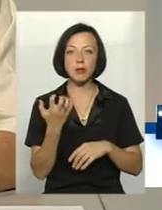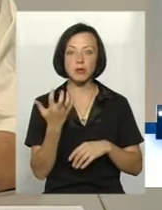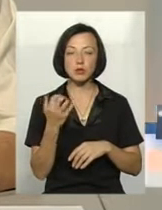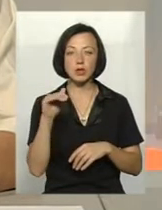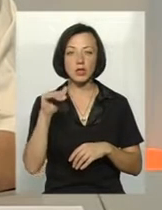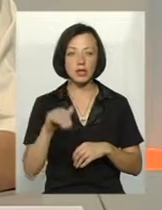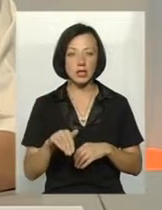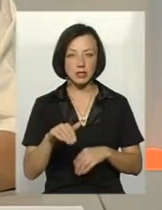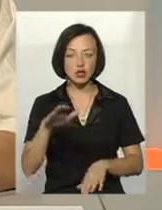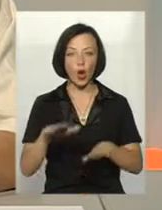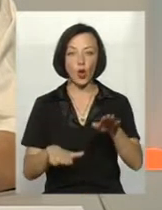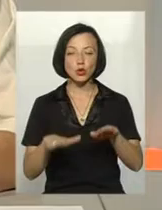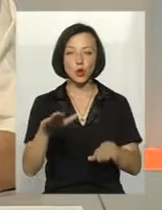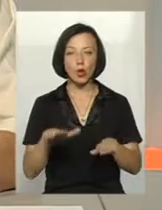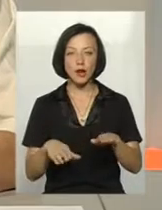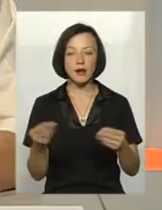тонн зерна.